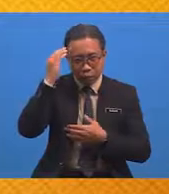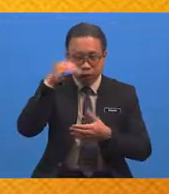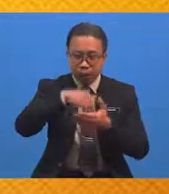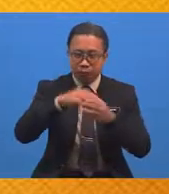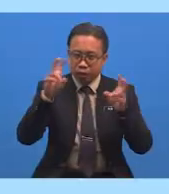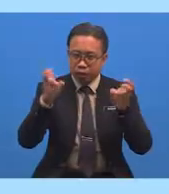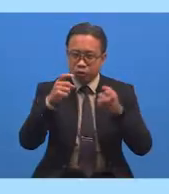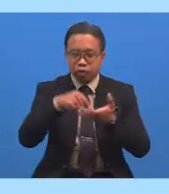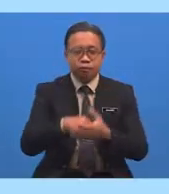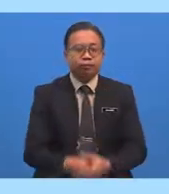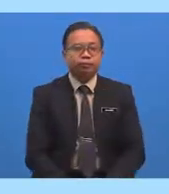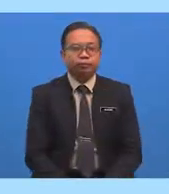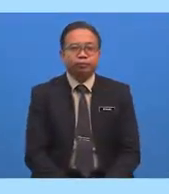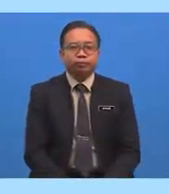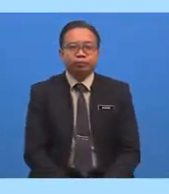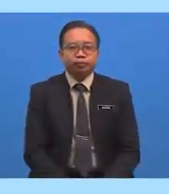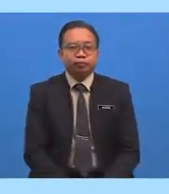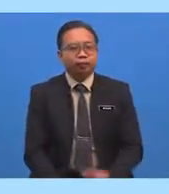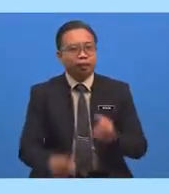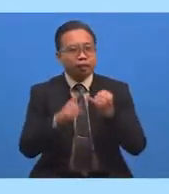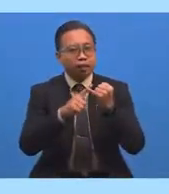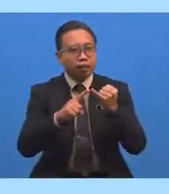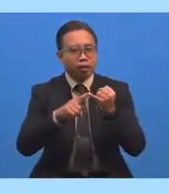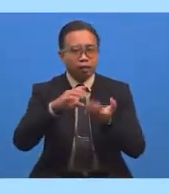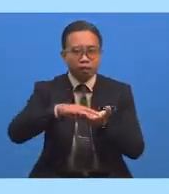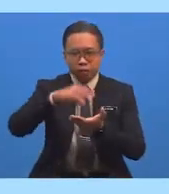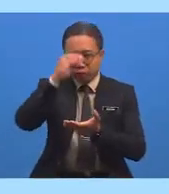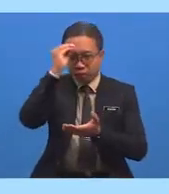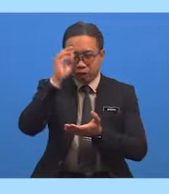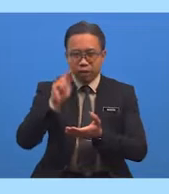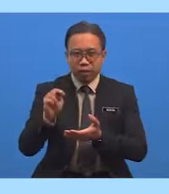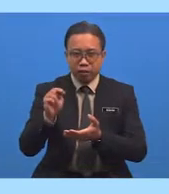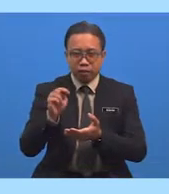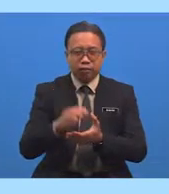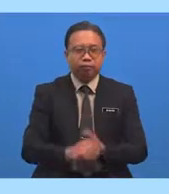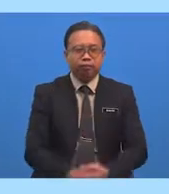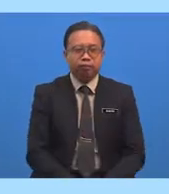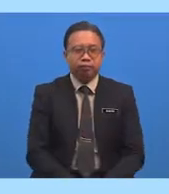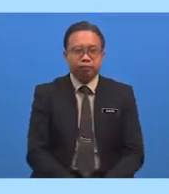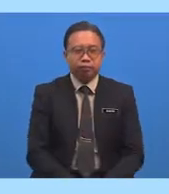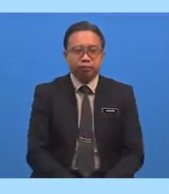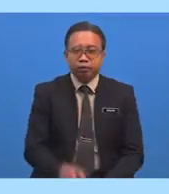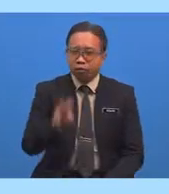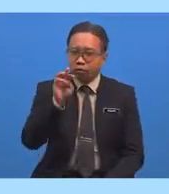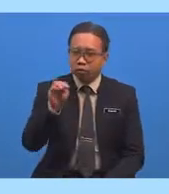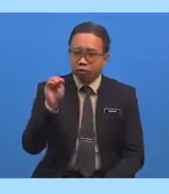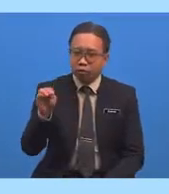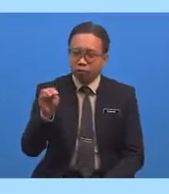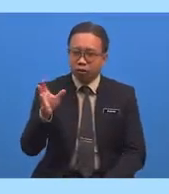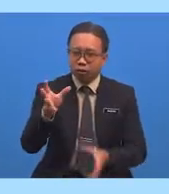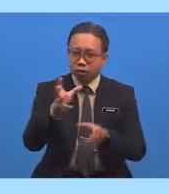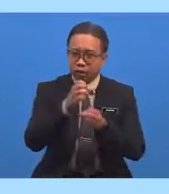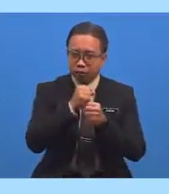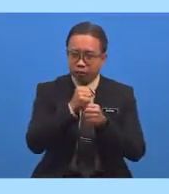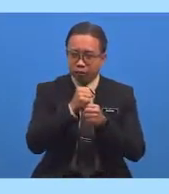Pada akhir pembelajaran ini InsyaAllah murid-murid akan dapat